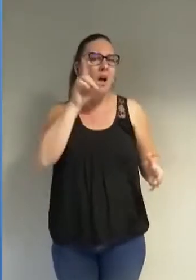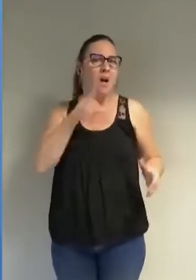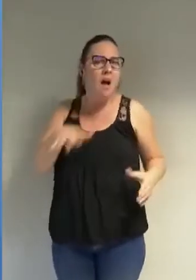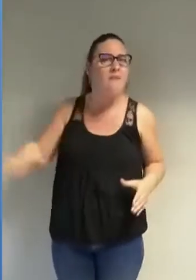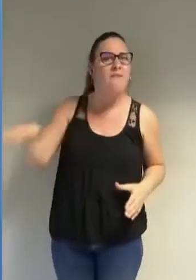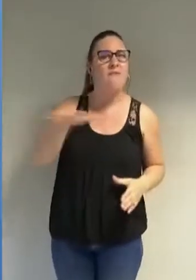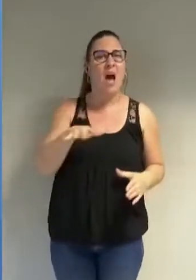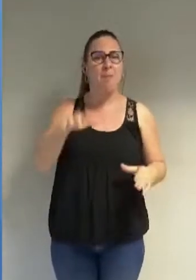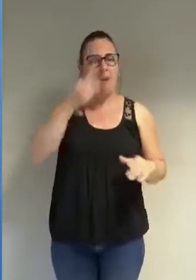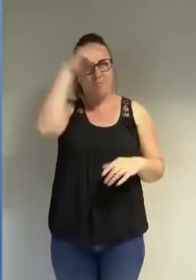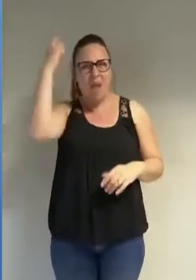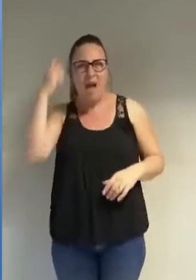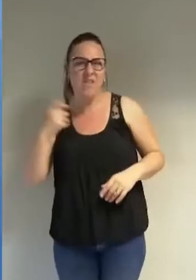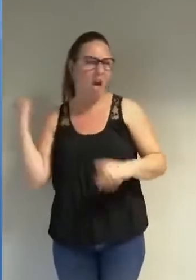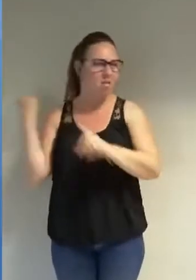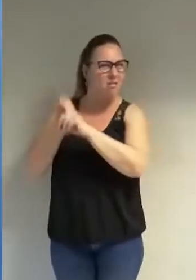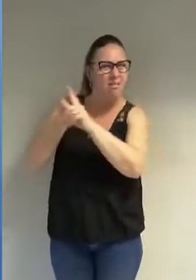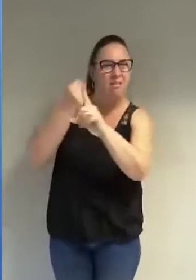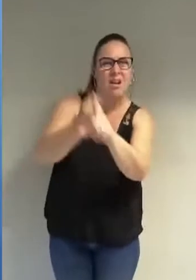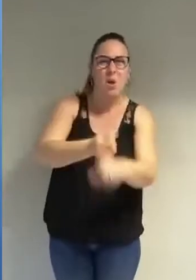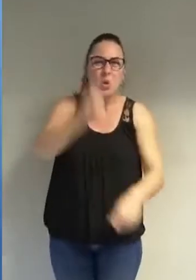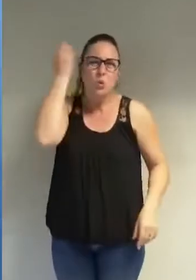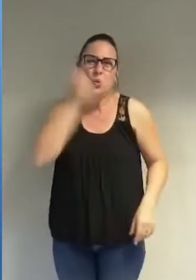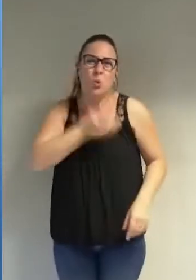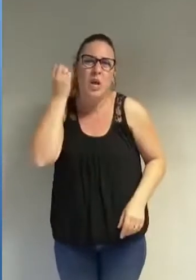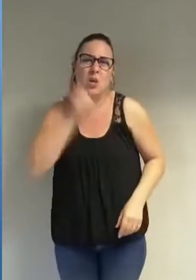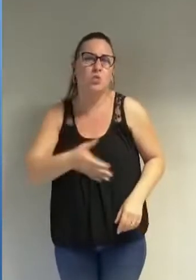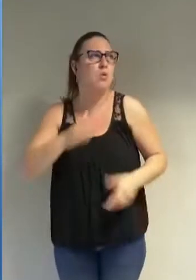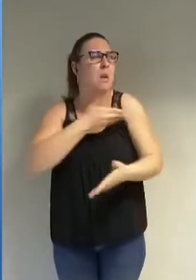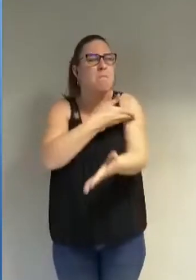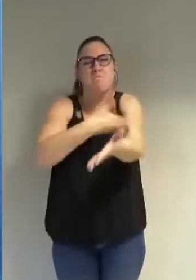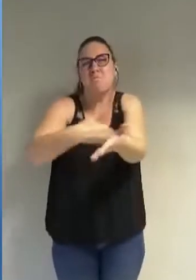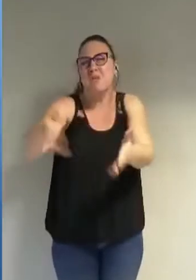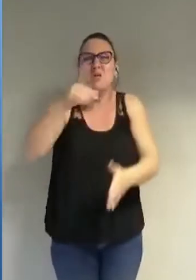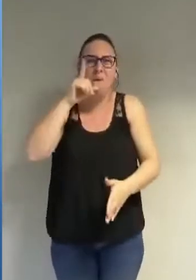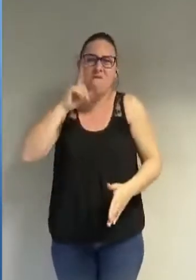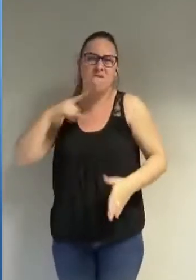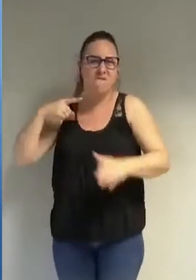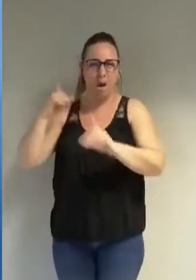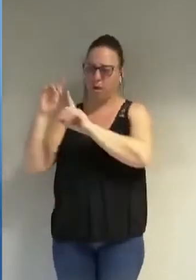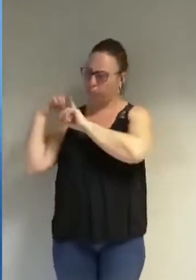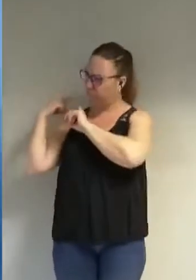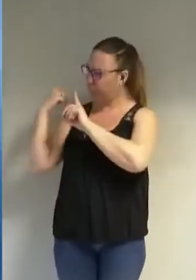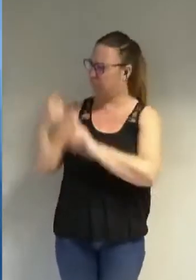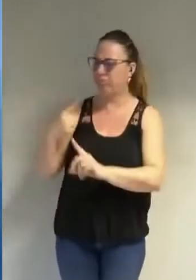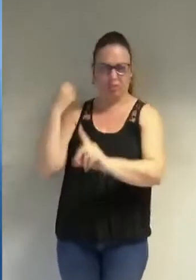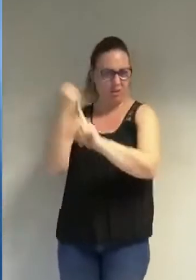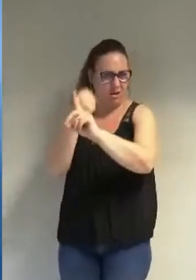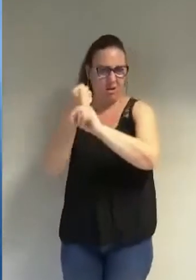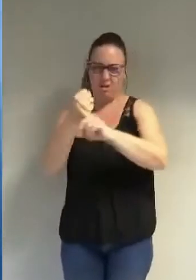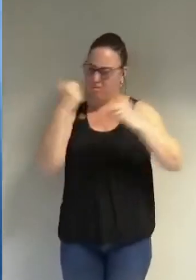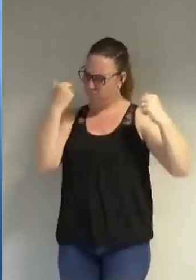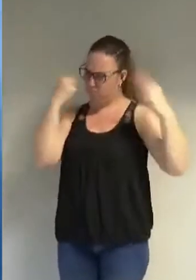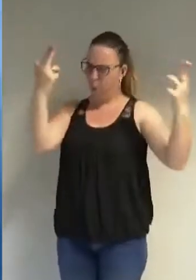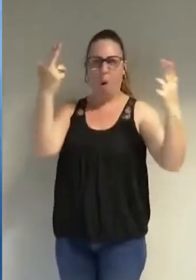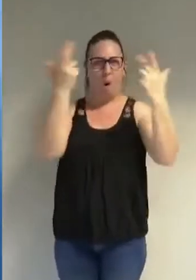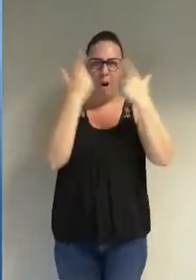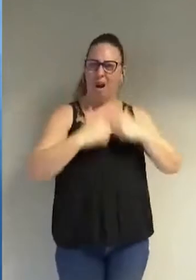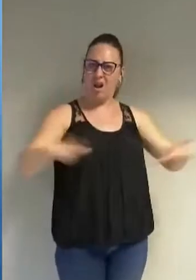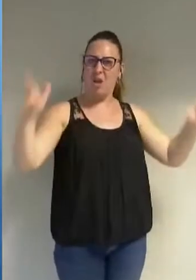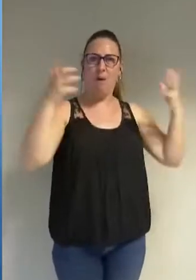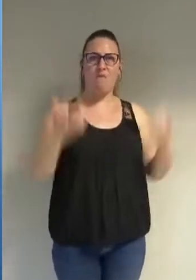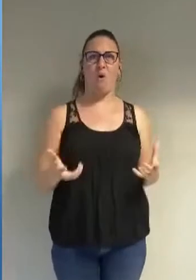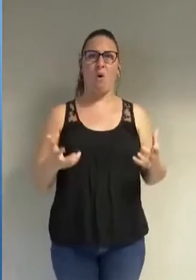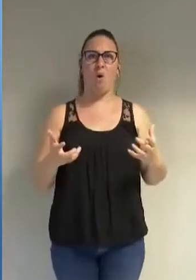ces afghanes qui se battent au quotidien les millions de femmes qui se sont battues pour être libres pour ne plus